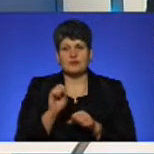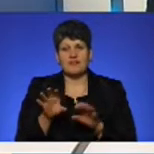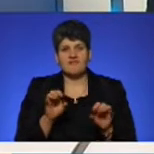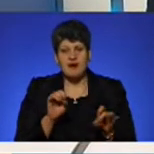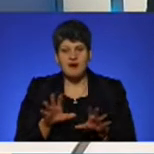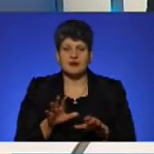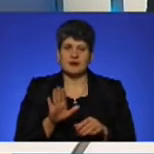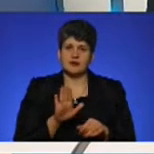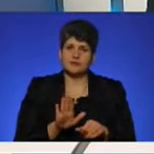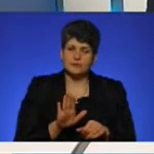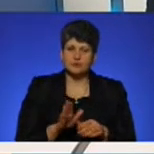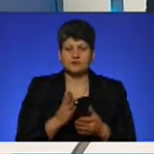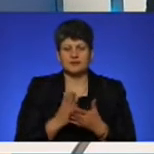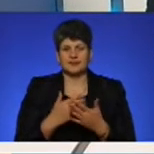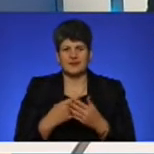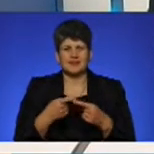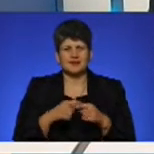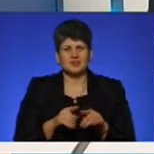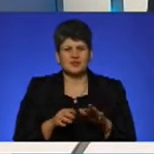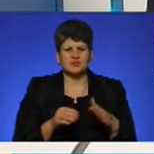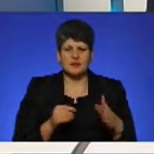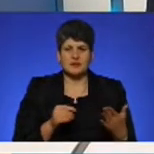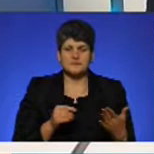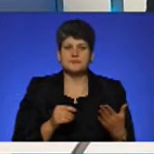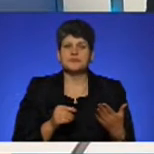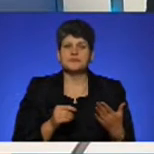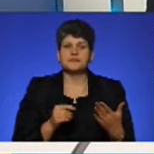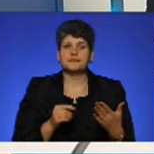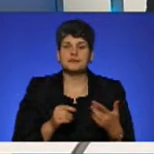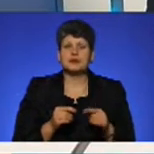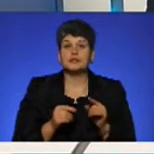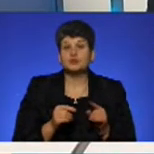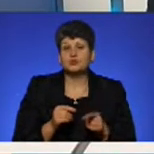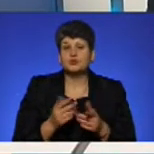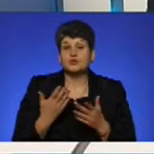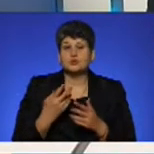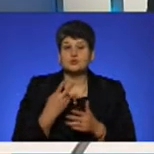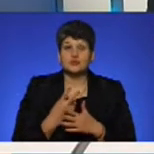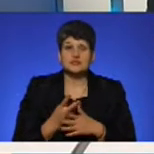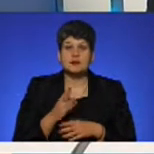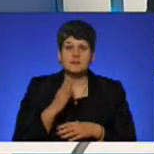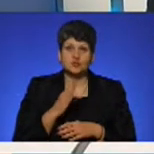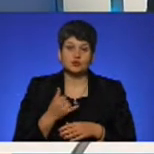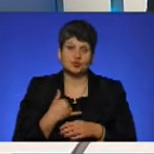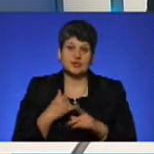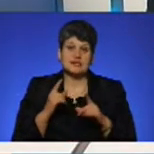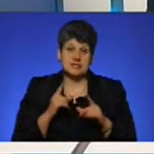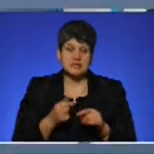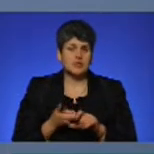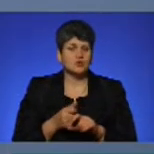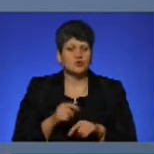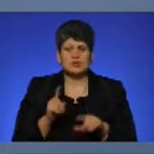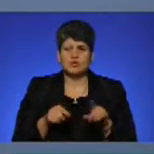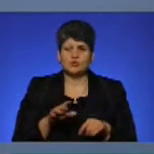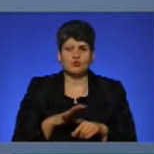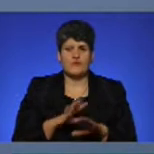ну, в загальному, безпечно з технічної точки зору. А, ну, тому, якщо подивитися, маршрутки в нас їздять. В нас дуже рідко бувають якісь